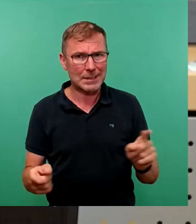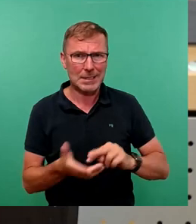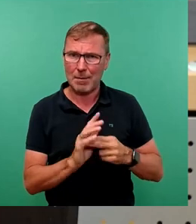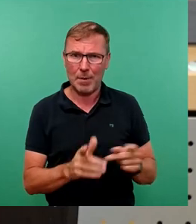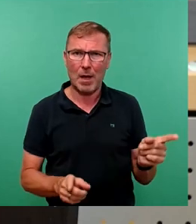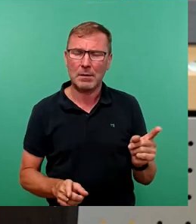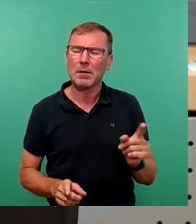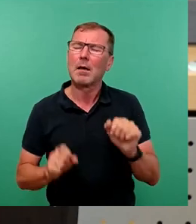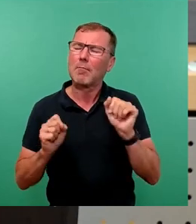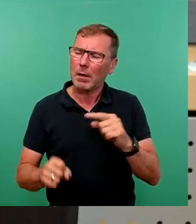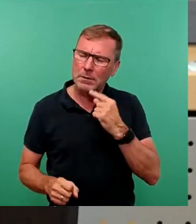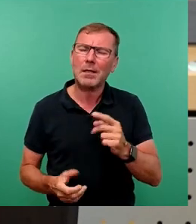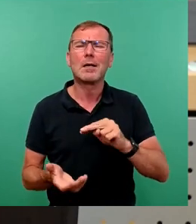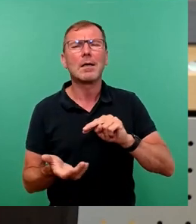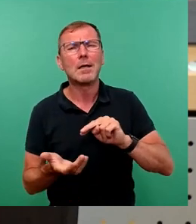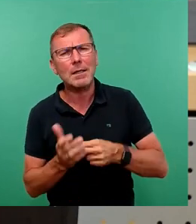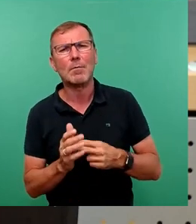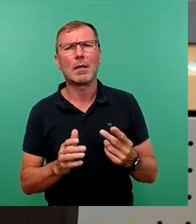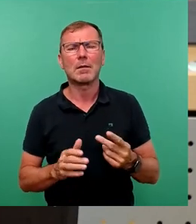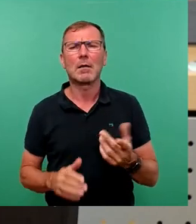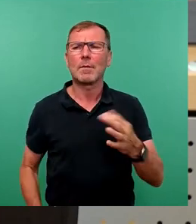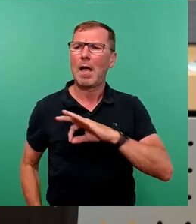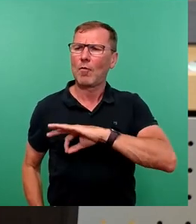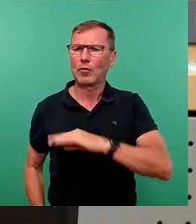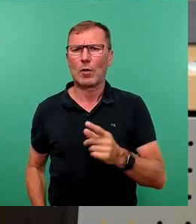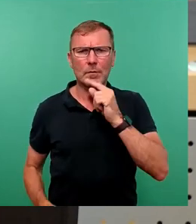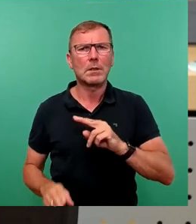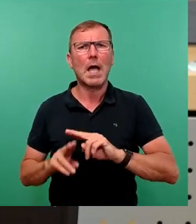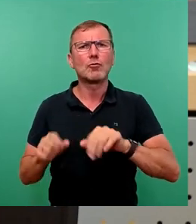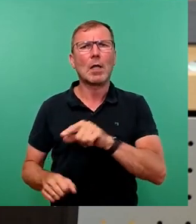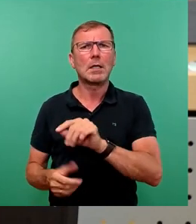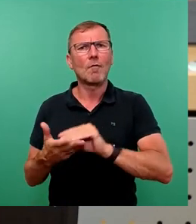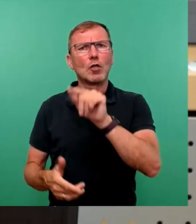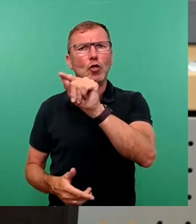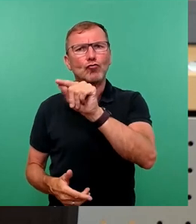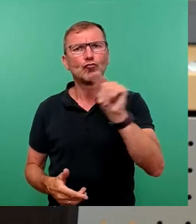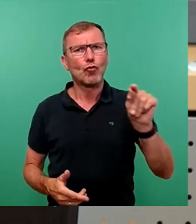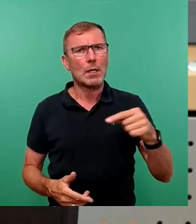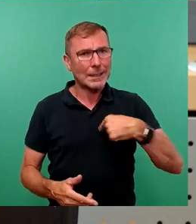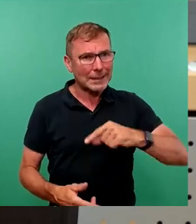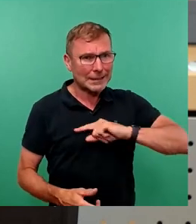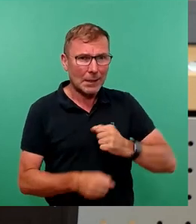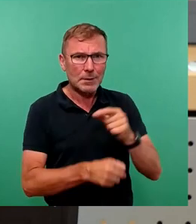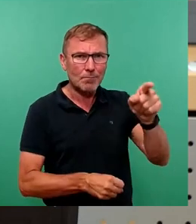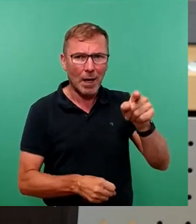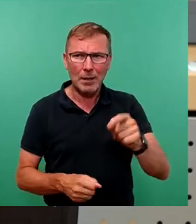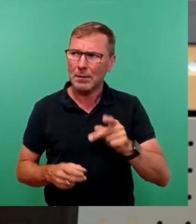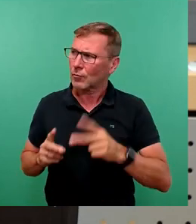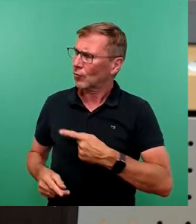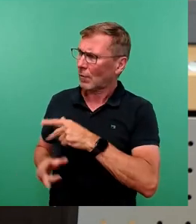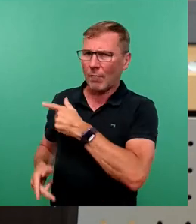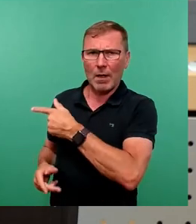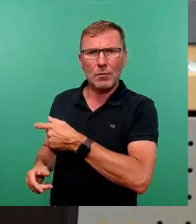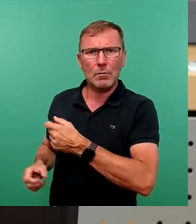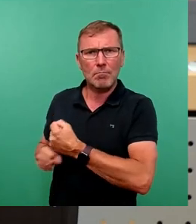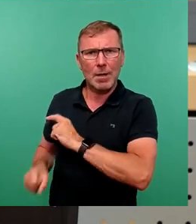schon fast sagen, geplante Veruntreuung, wenn wir die Instandhaltung von Schulen im Stadtbezirksbeirat finanzieren müssen. Das